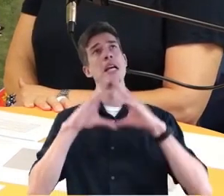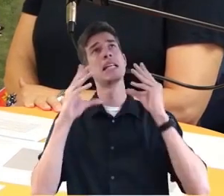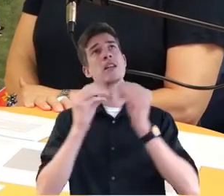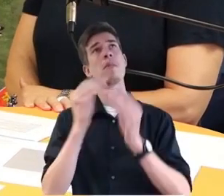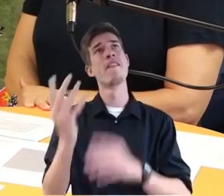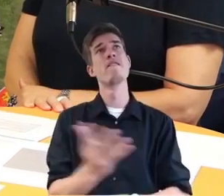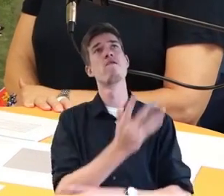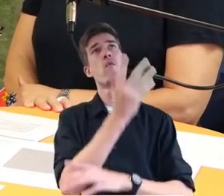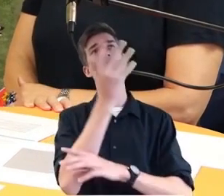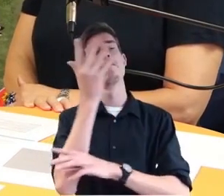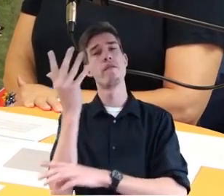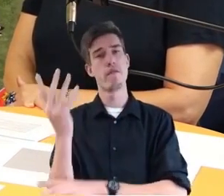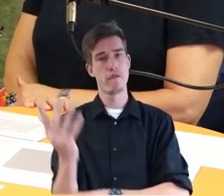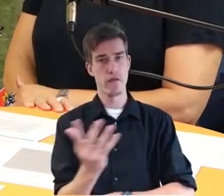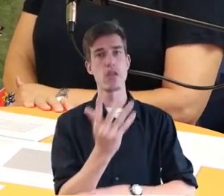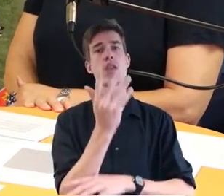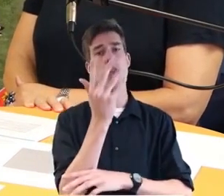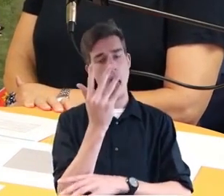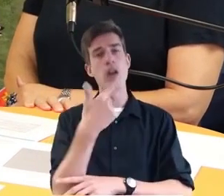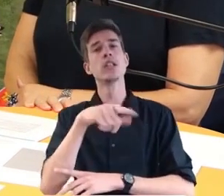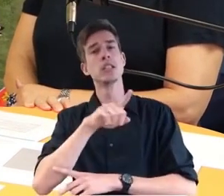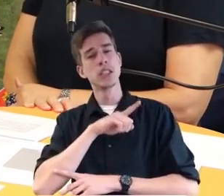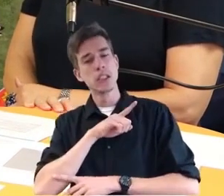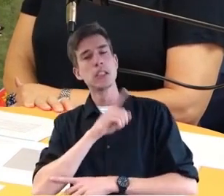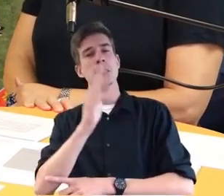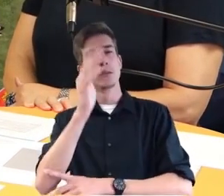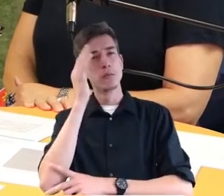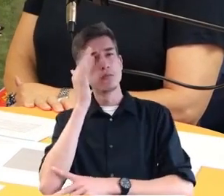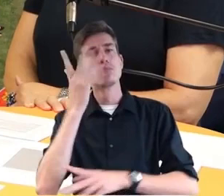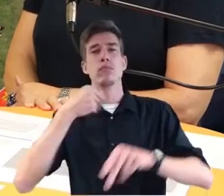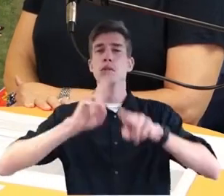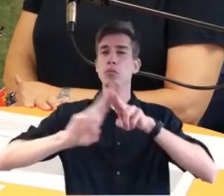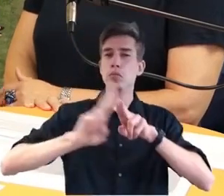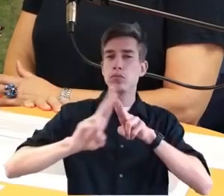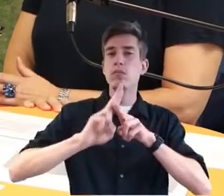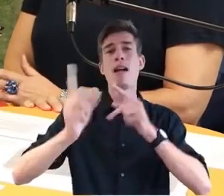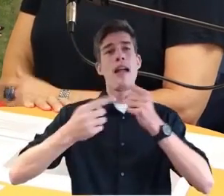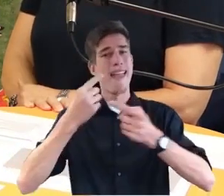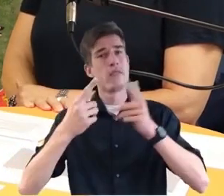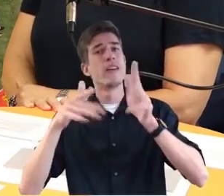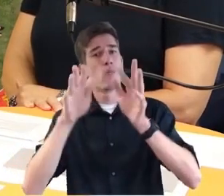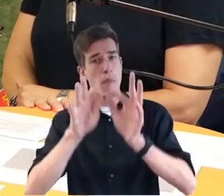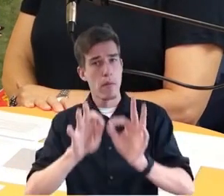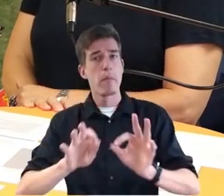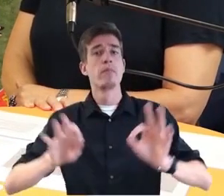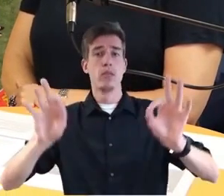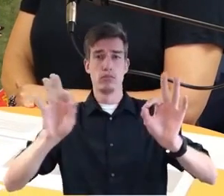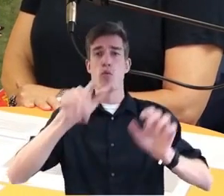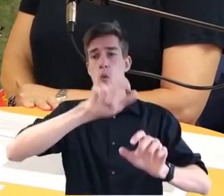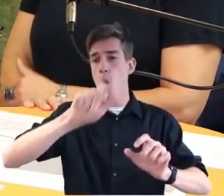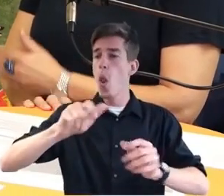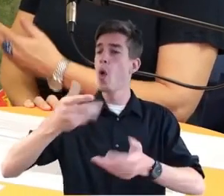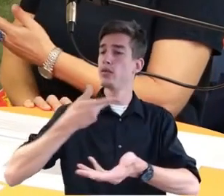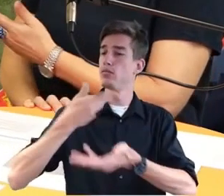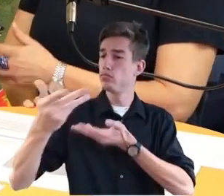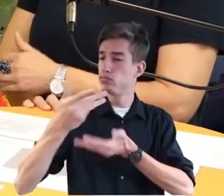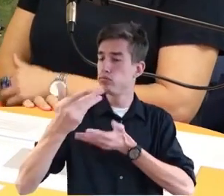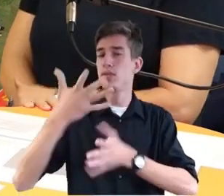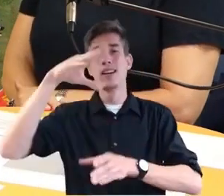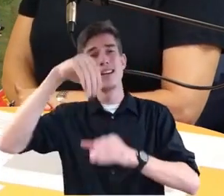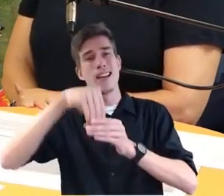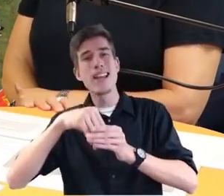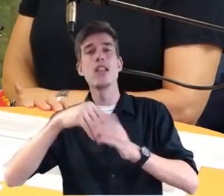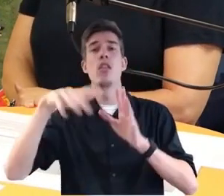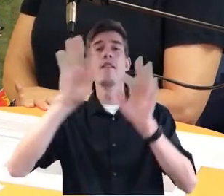wir haben ja stetig auch weiterentwickelt die App mit neuen Funktionen, die